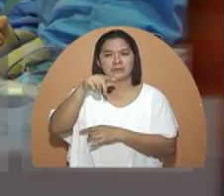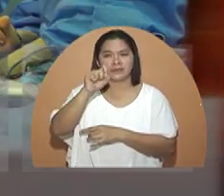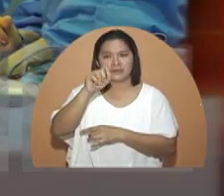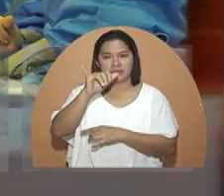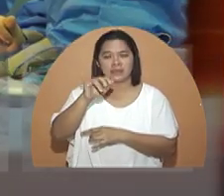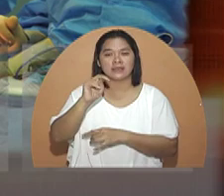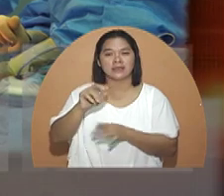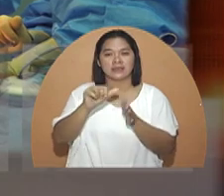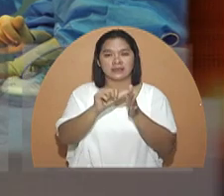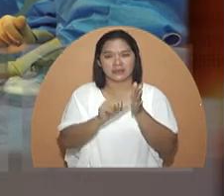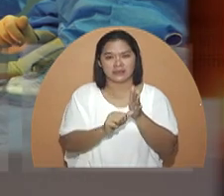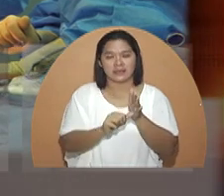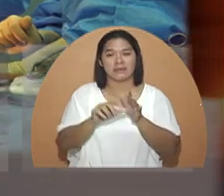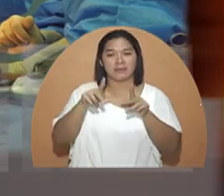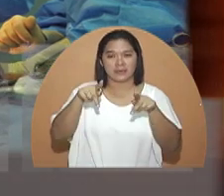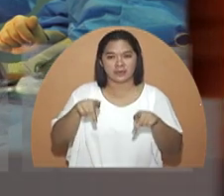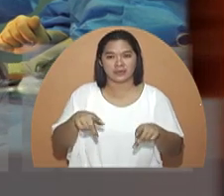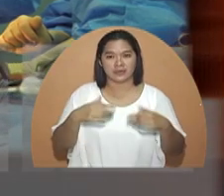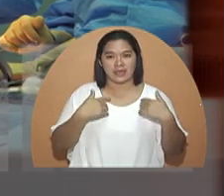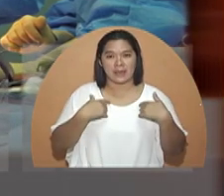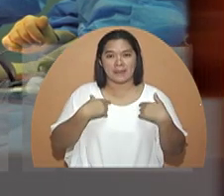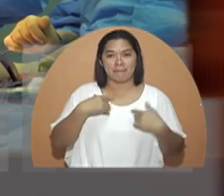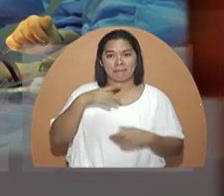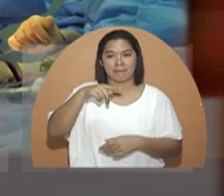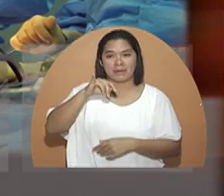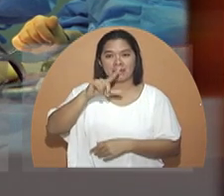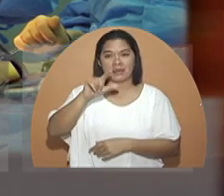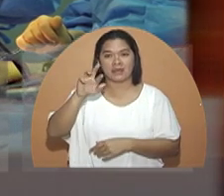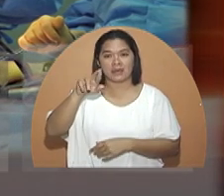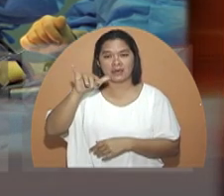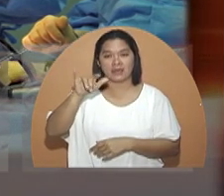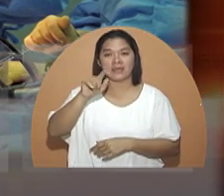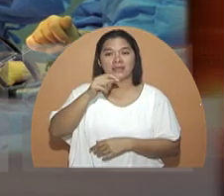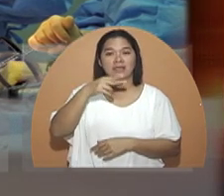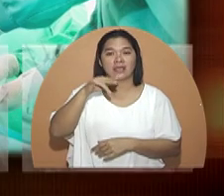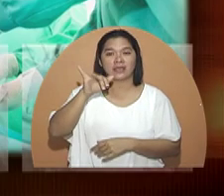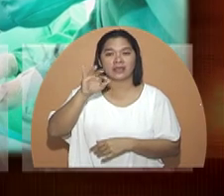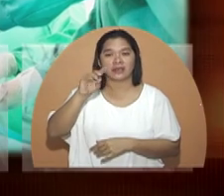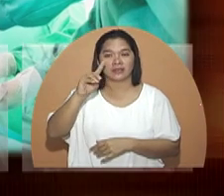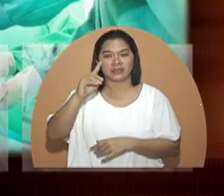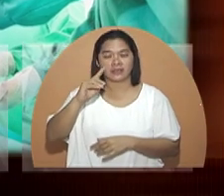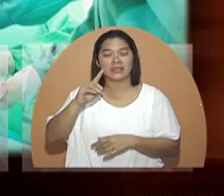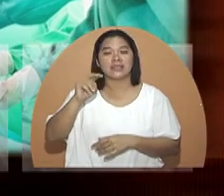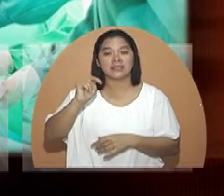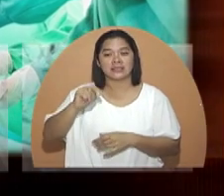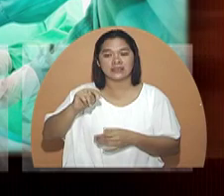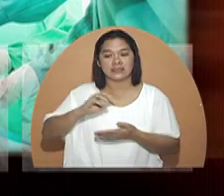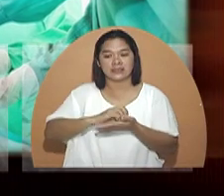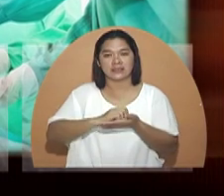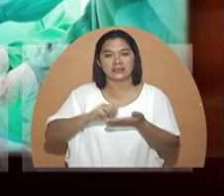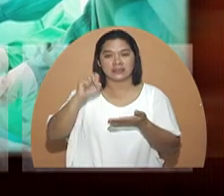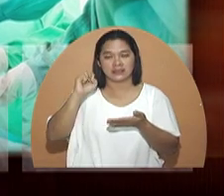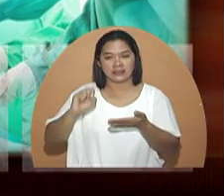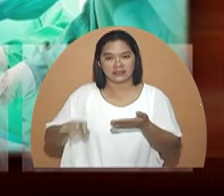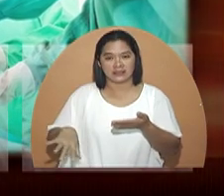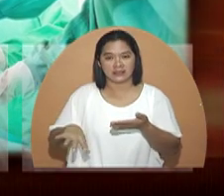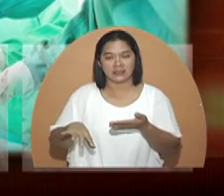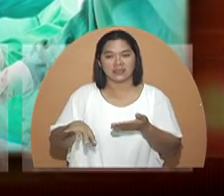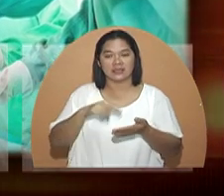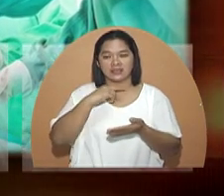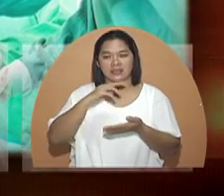Kinakailangan dumaan sa operasyon ang tao merong papillary thyroid cancer. Kailangan natanggalin ito